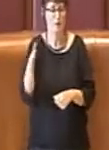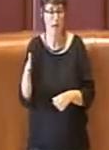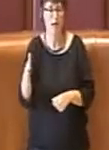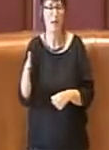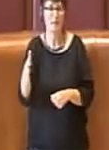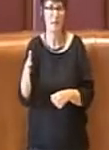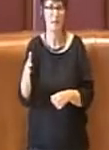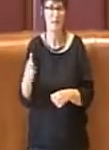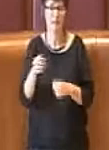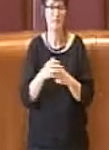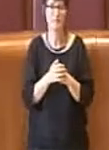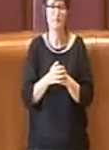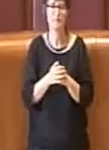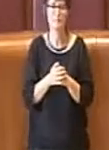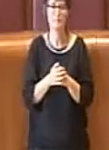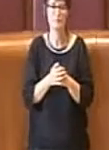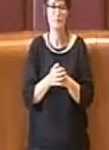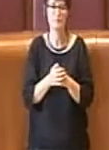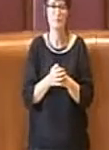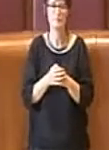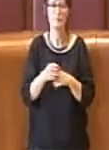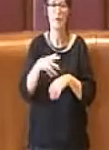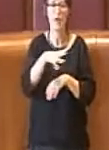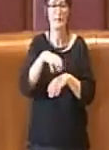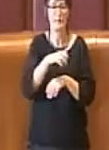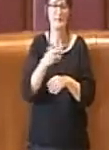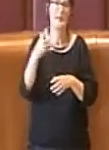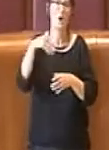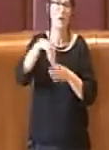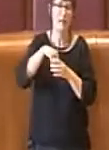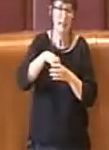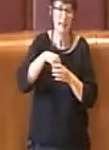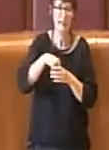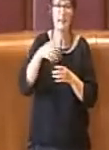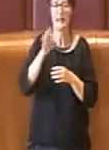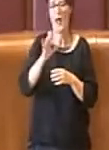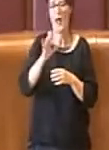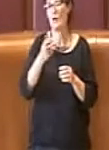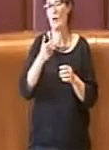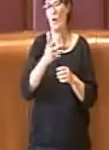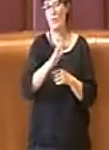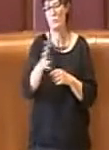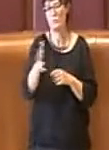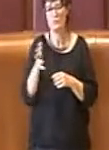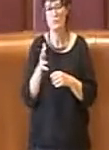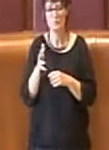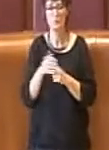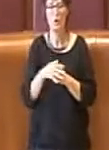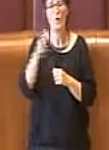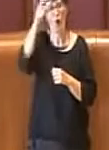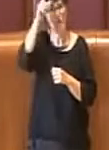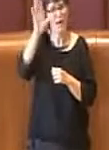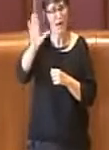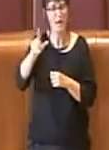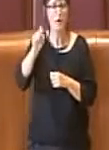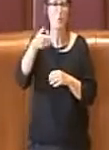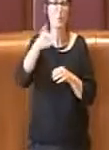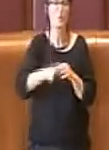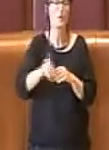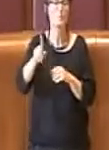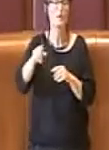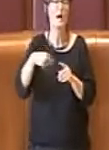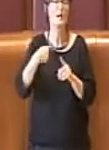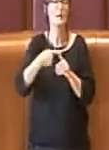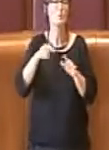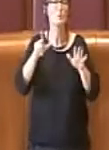mila e 448 euro della parte messa a disposizione del Governo e dei 7